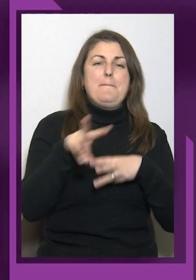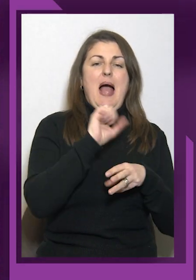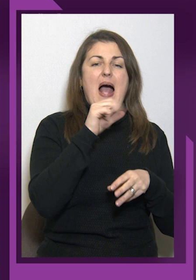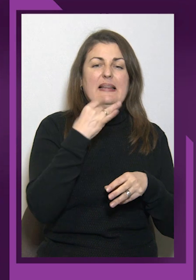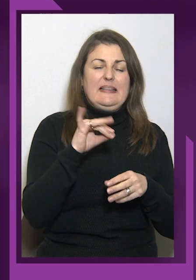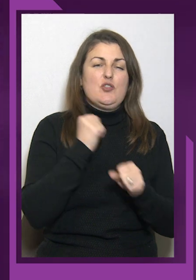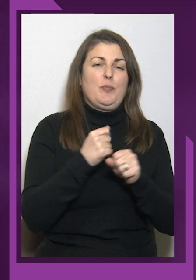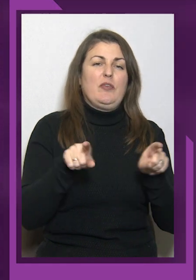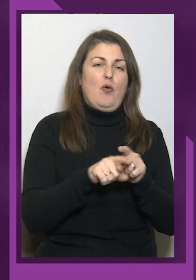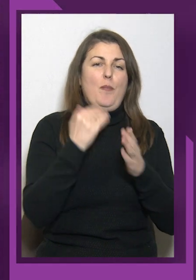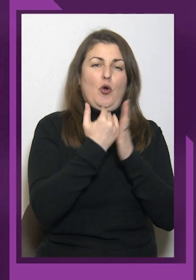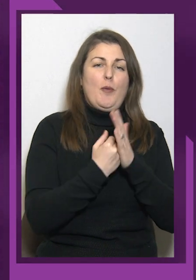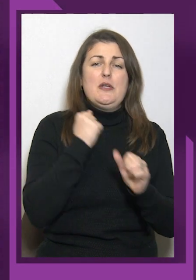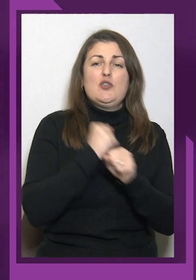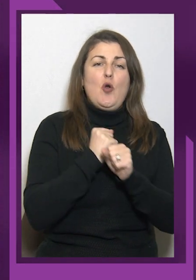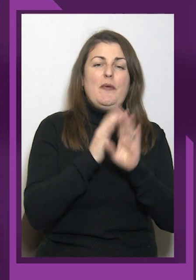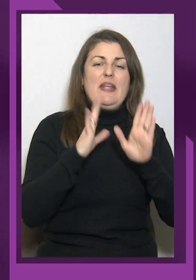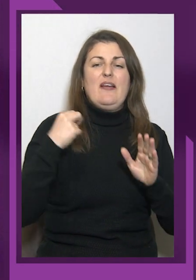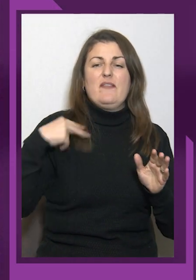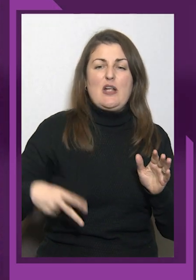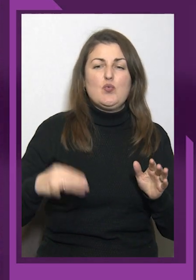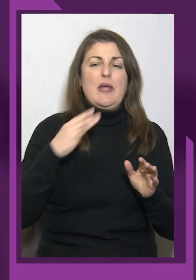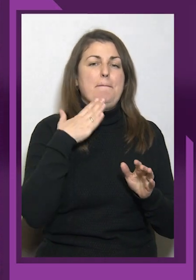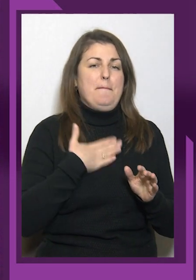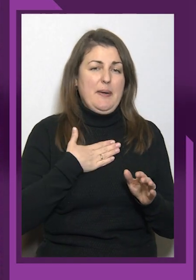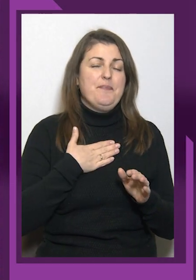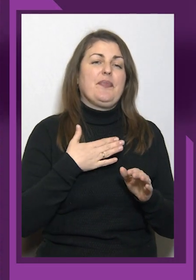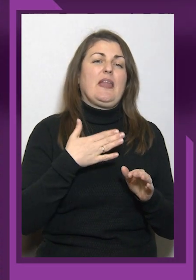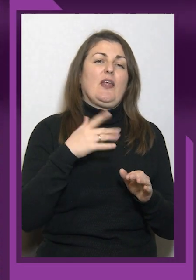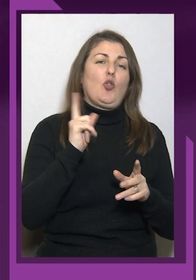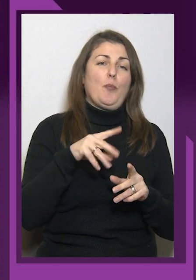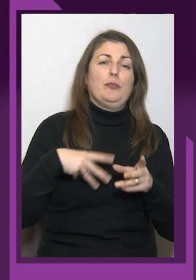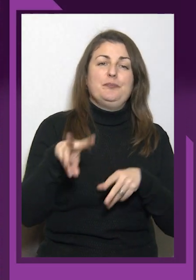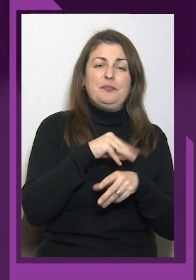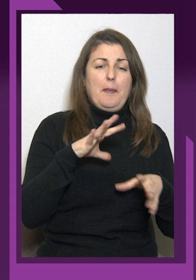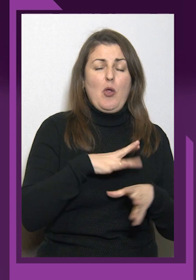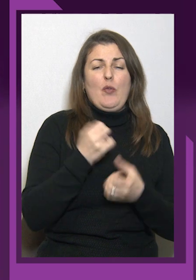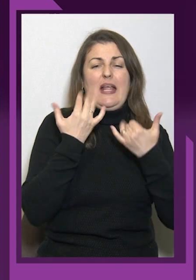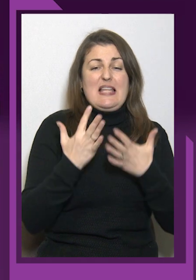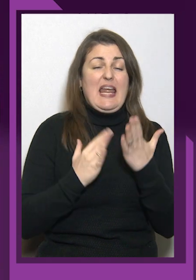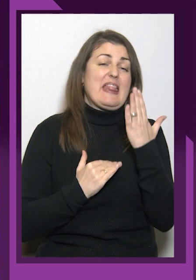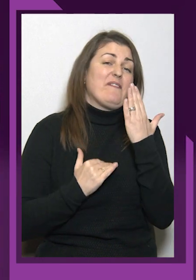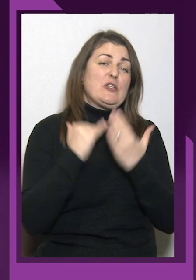ми були настільки на висоті, що турки,